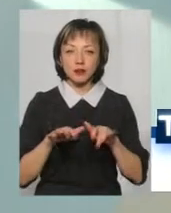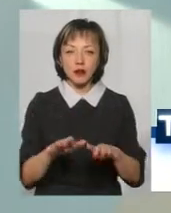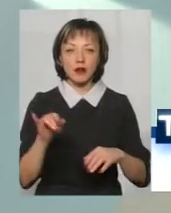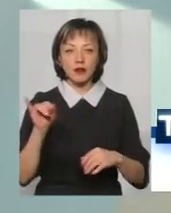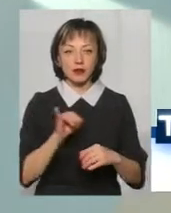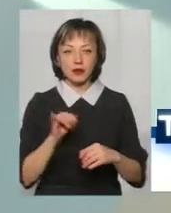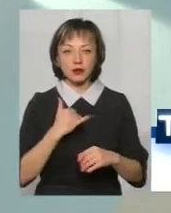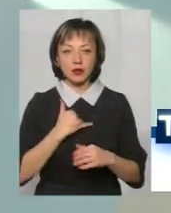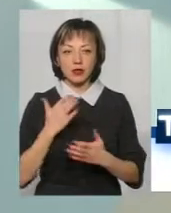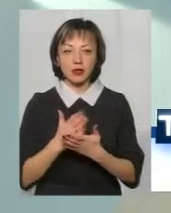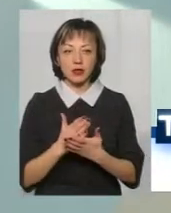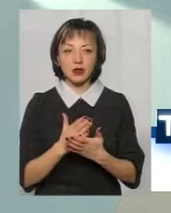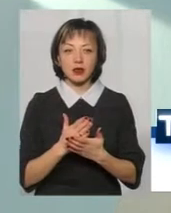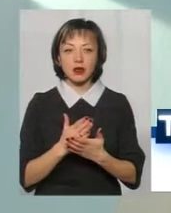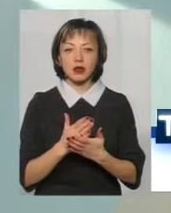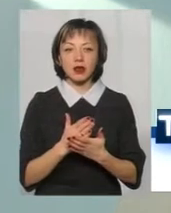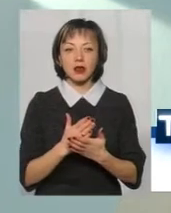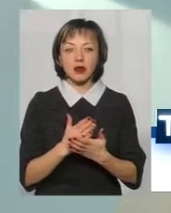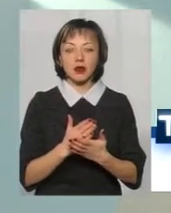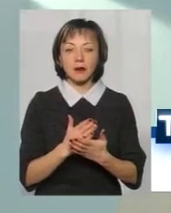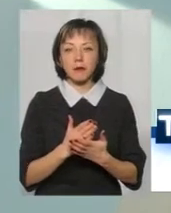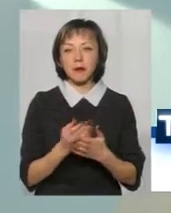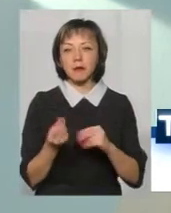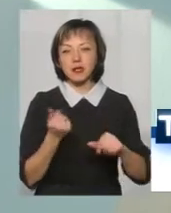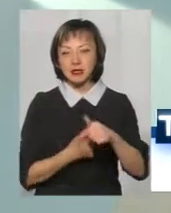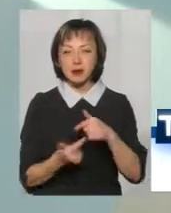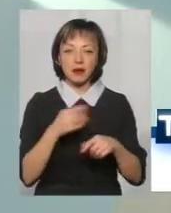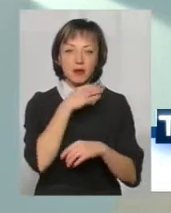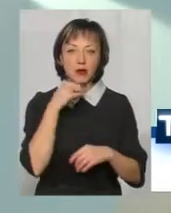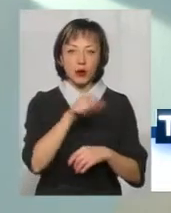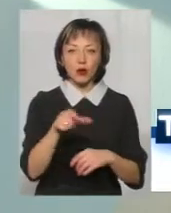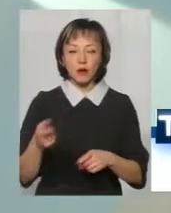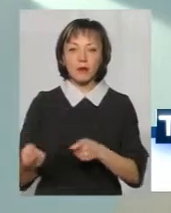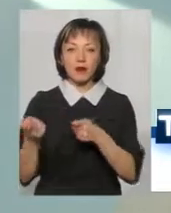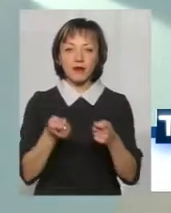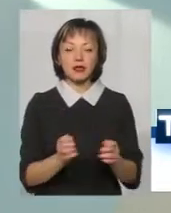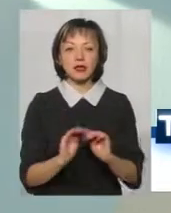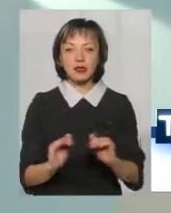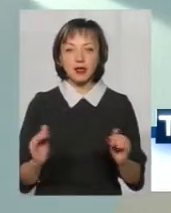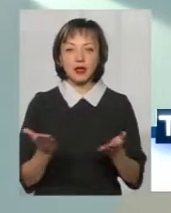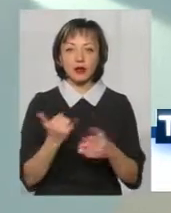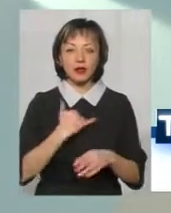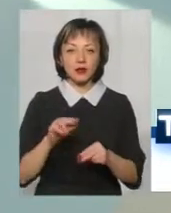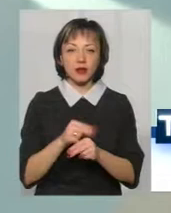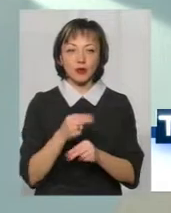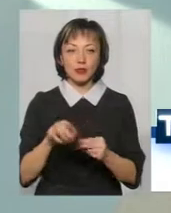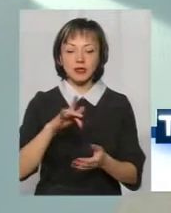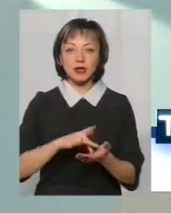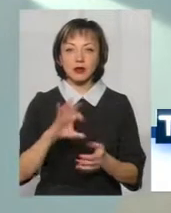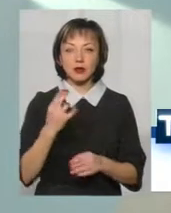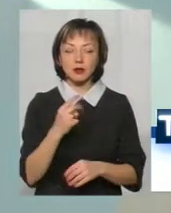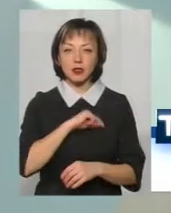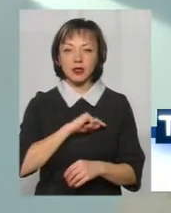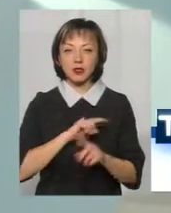в нас є приватний підприємець, і багатьом людям. Ми привезли наших дітей, які в нас виховуються в Центрі соціально